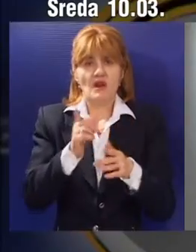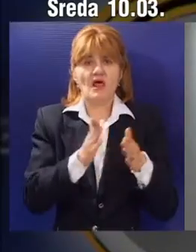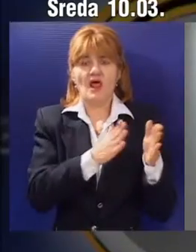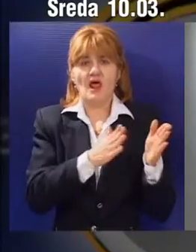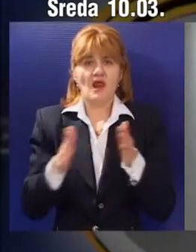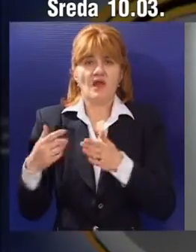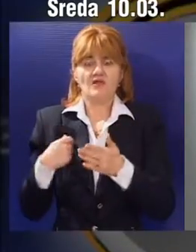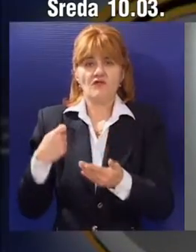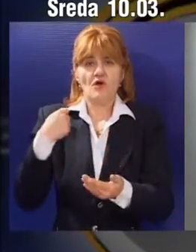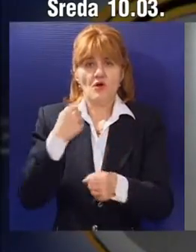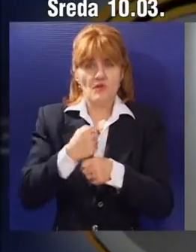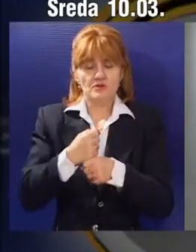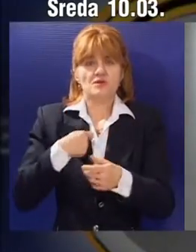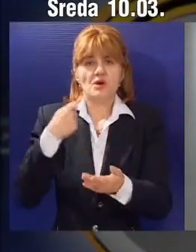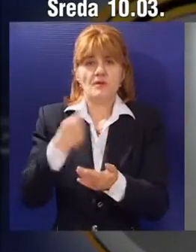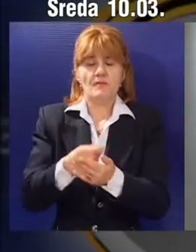naplate.